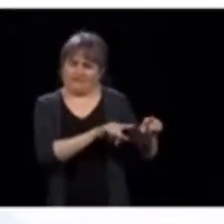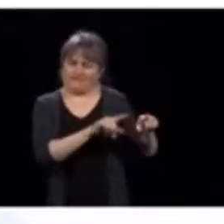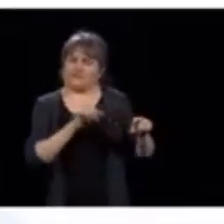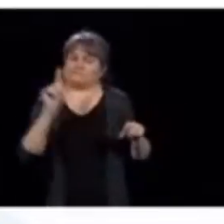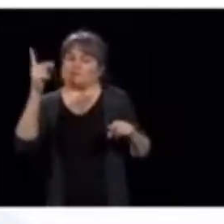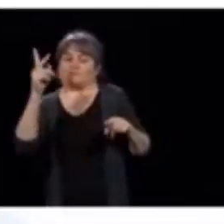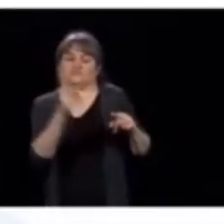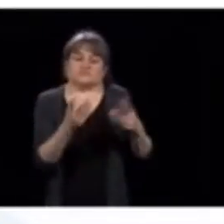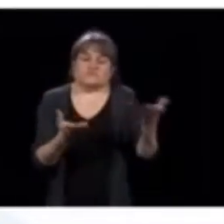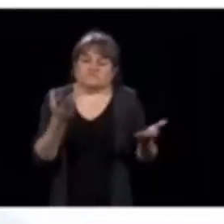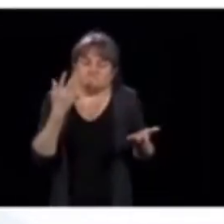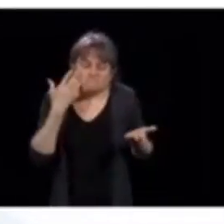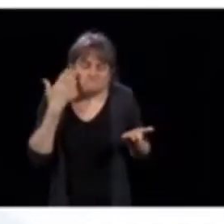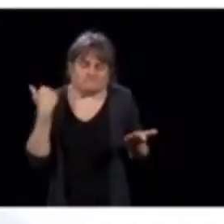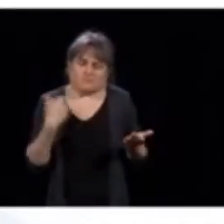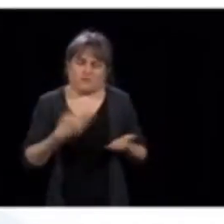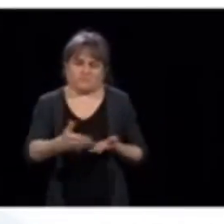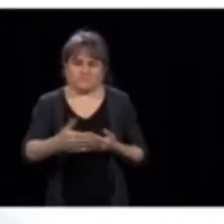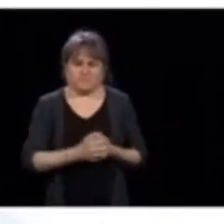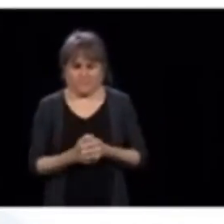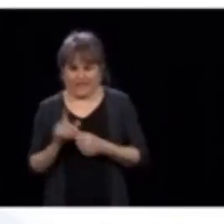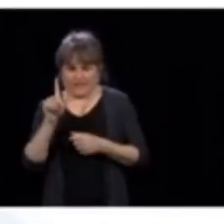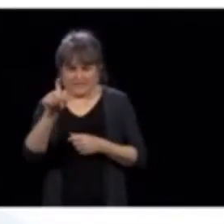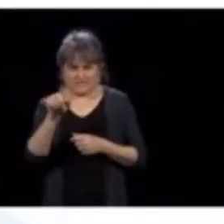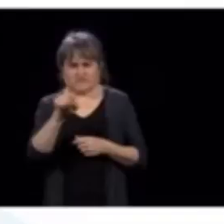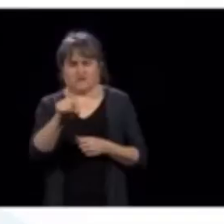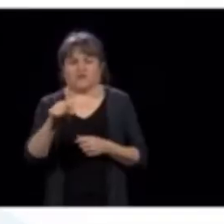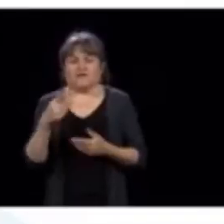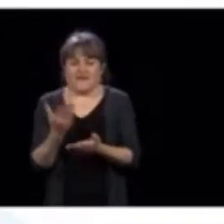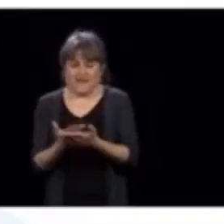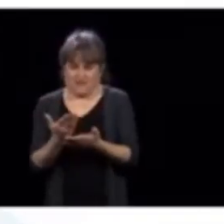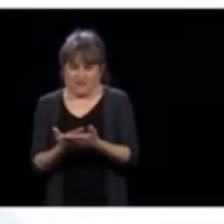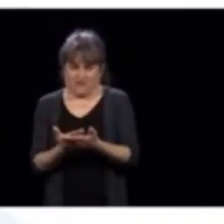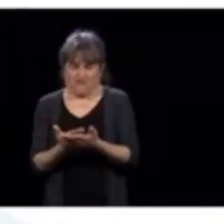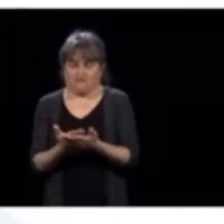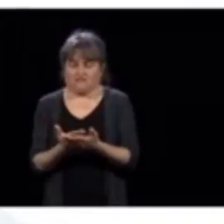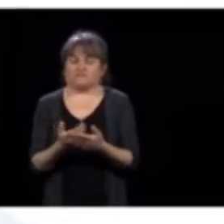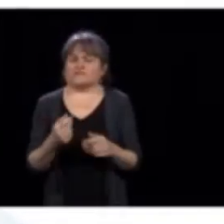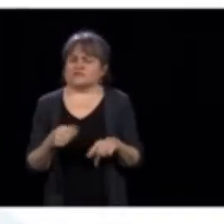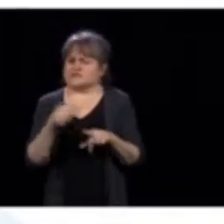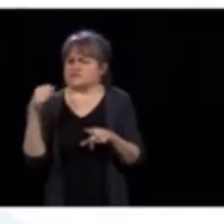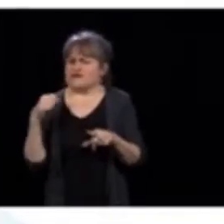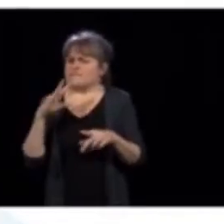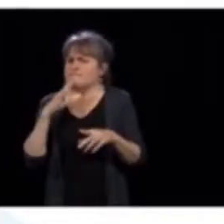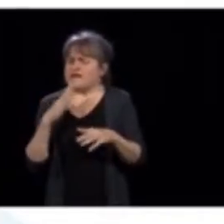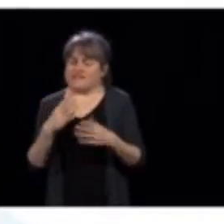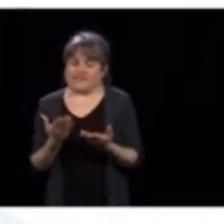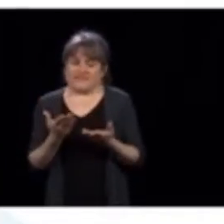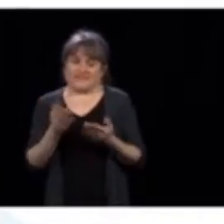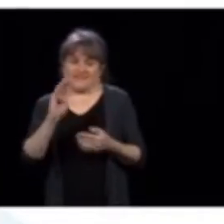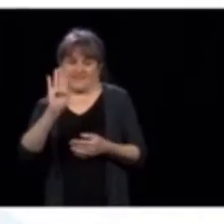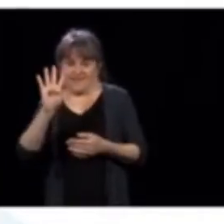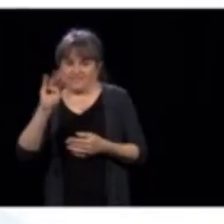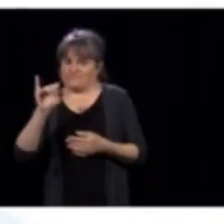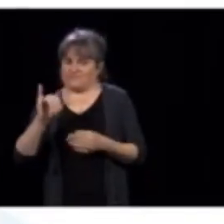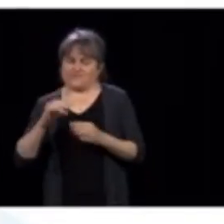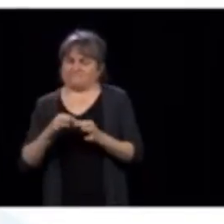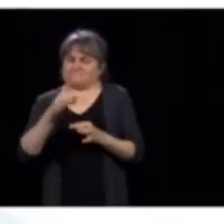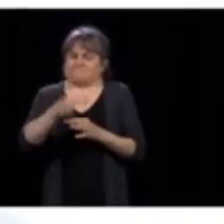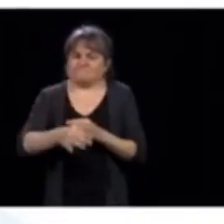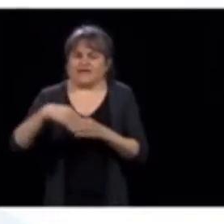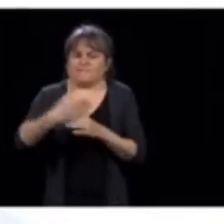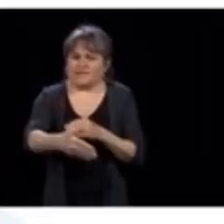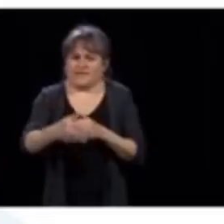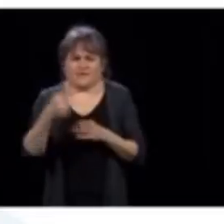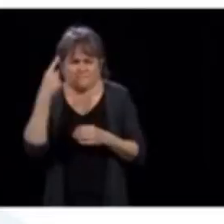réouverture des écoles. Si les écoles ne réouvrent que plus tard en mai, est-ce qu'il y un scénario de prolonger l'année scolaire